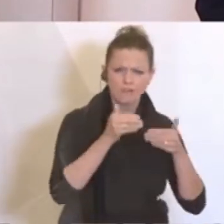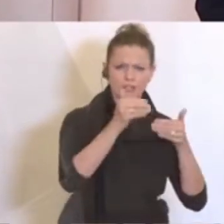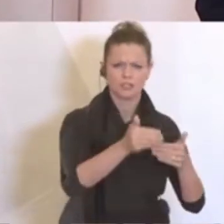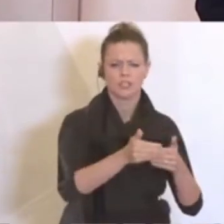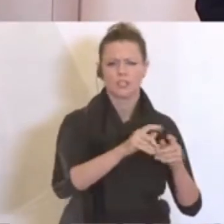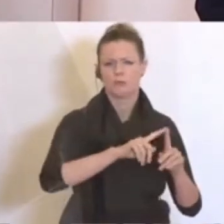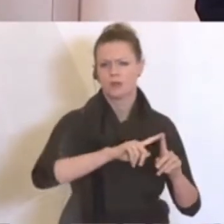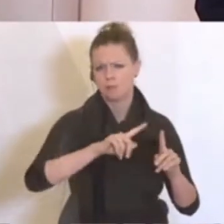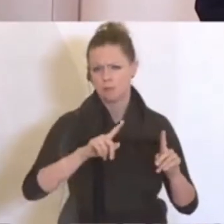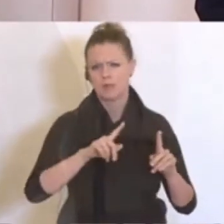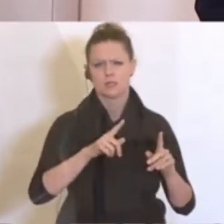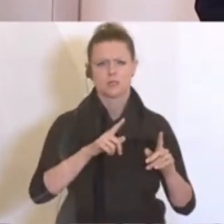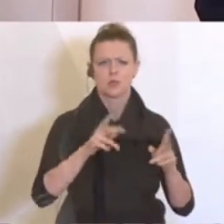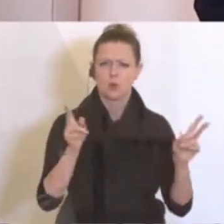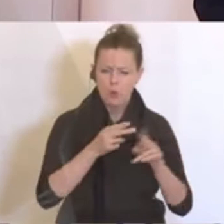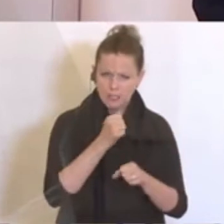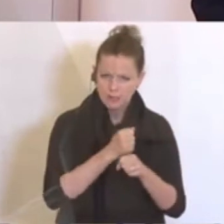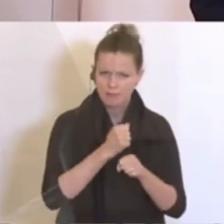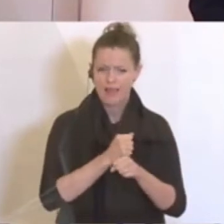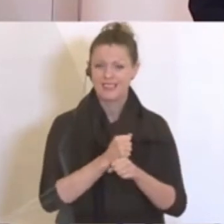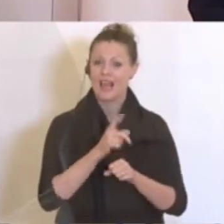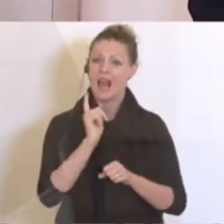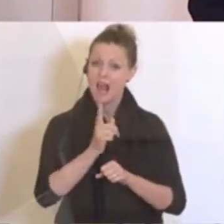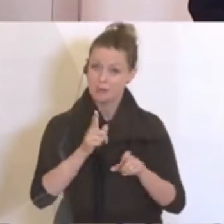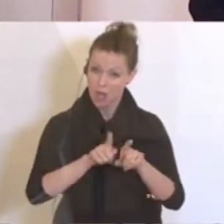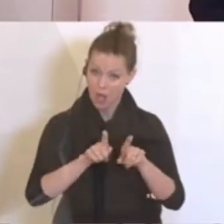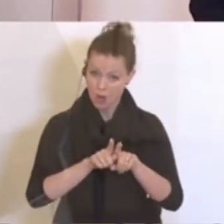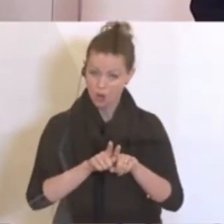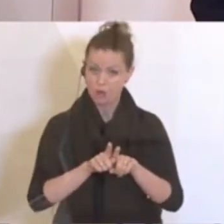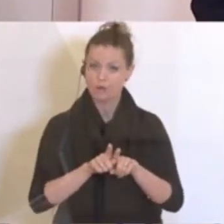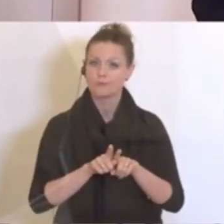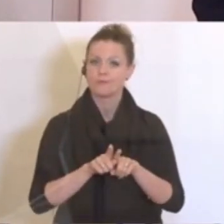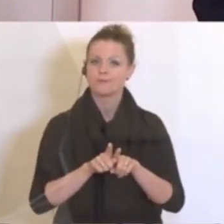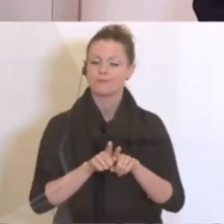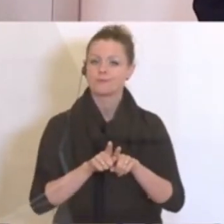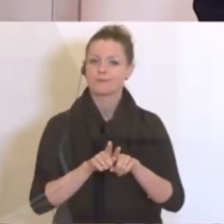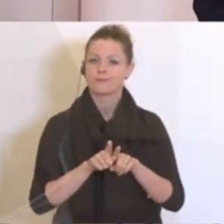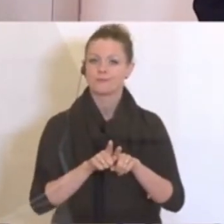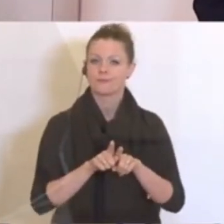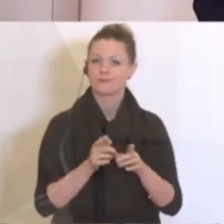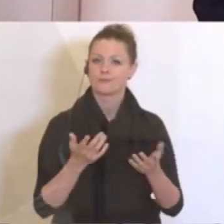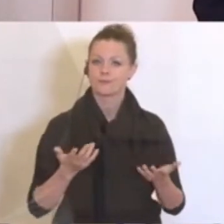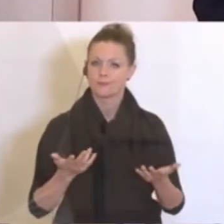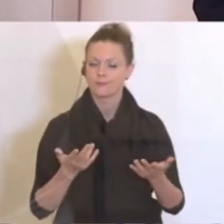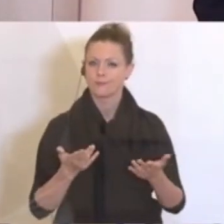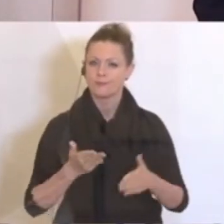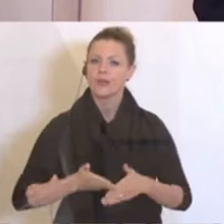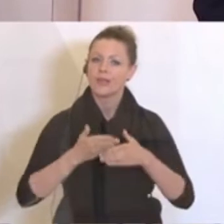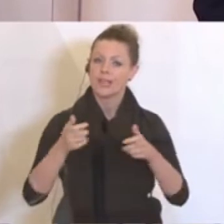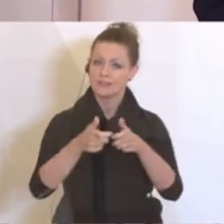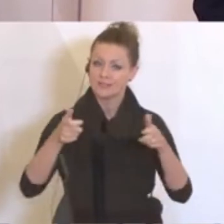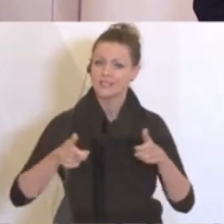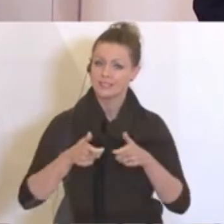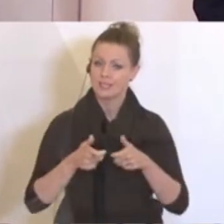über die angesprochene Kurzarbeit, aber auch etwa über die Hilfspakete,